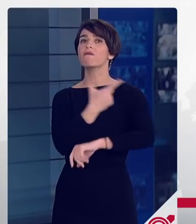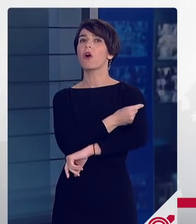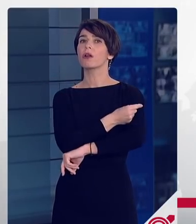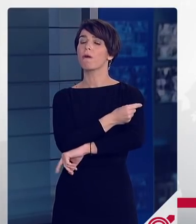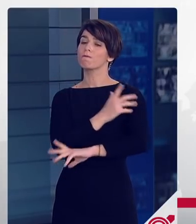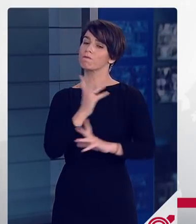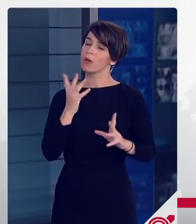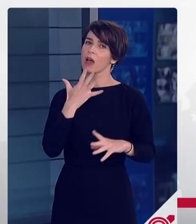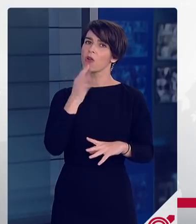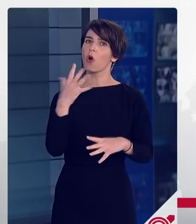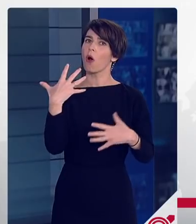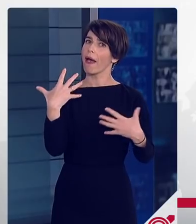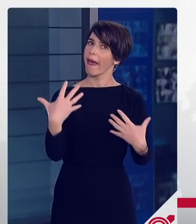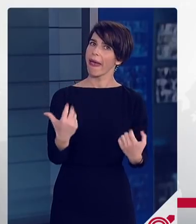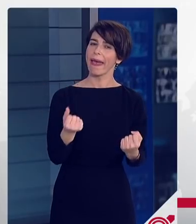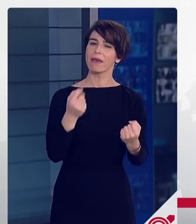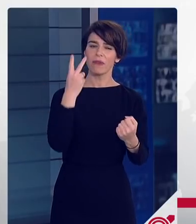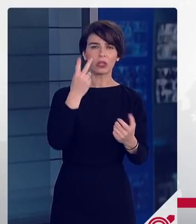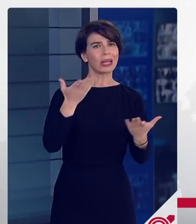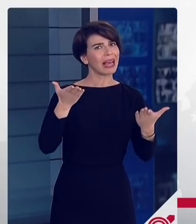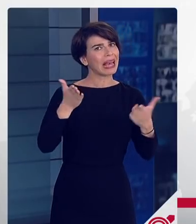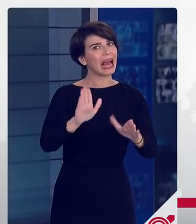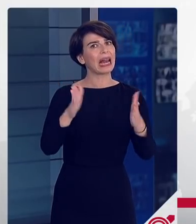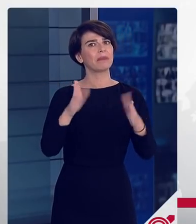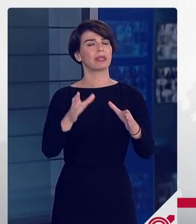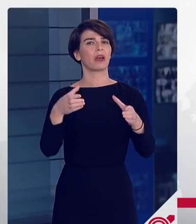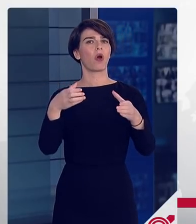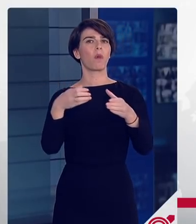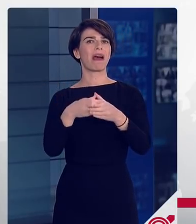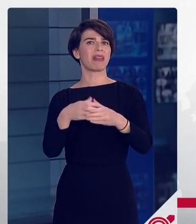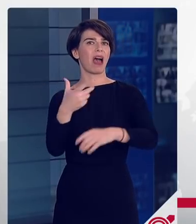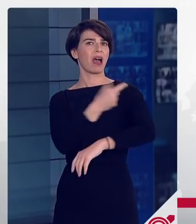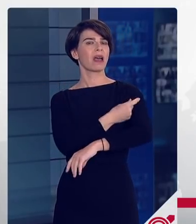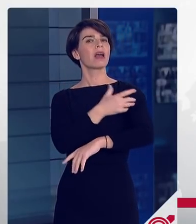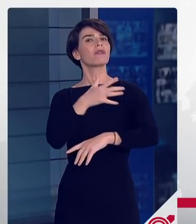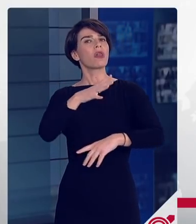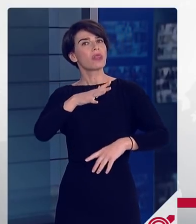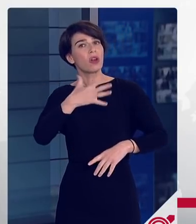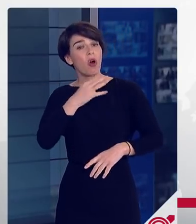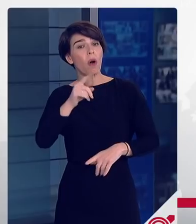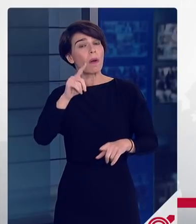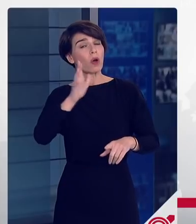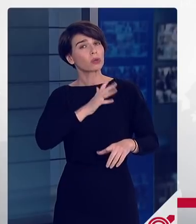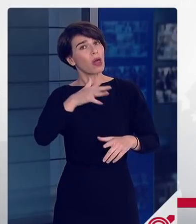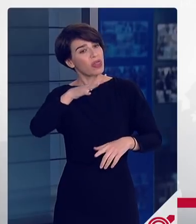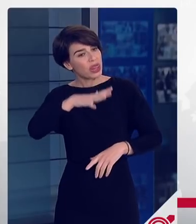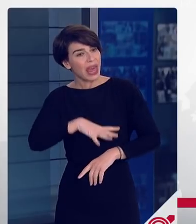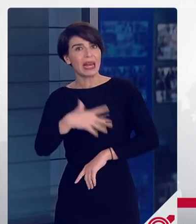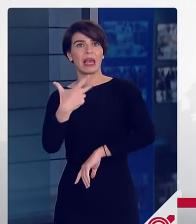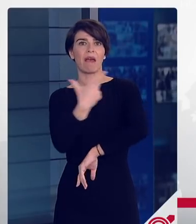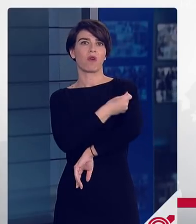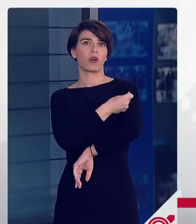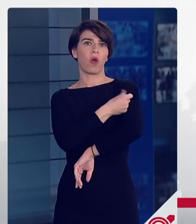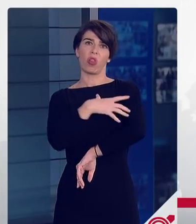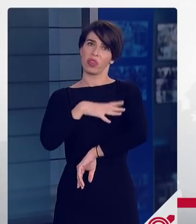δει ότι υπάρχει μεγάλη κάλυψη και επιθυμία των πολιτών να εμβολιαστούν και λόγω των μέτρων που έχουν ληφθεί για την επιχρεωτικότητα